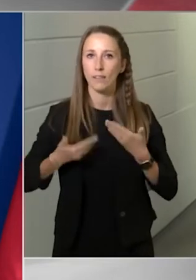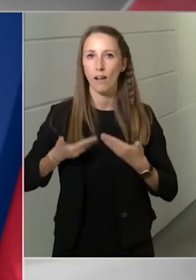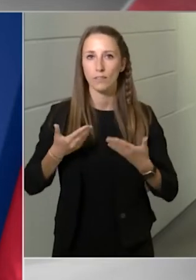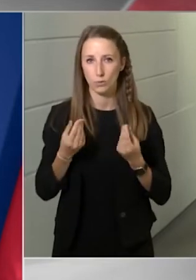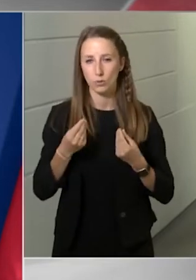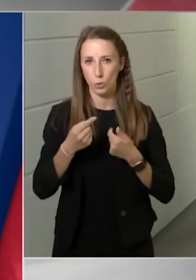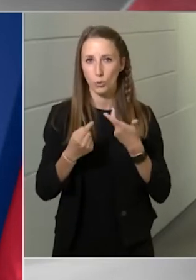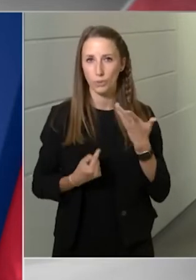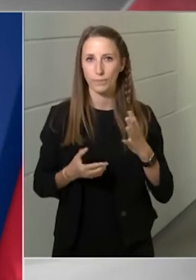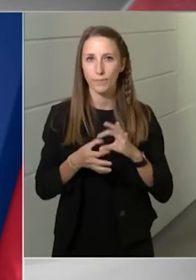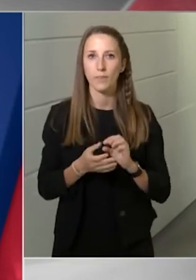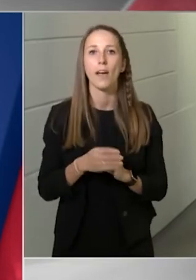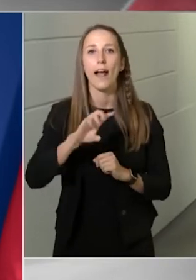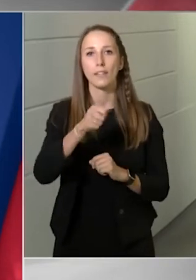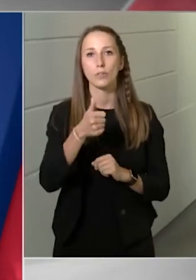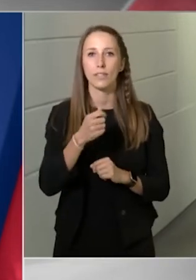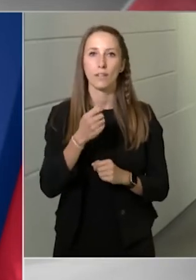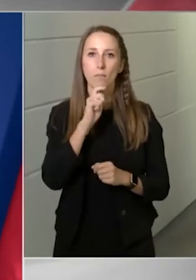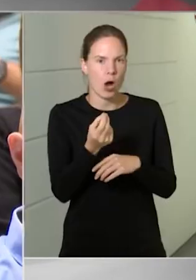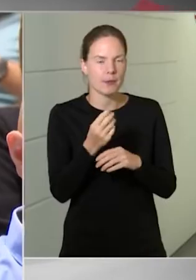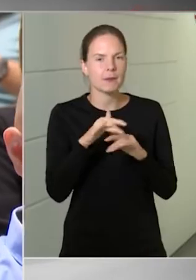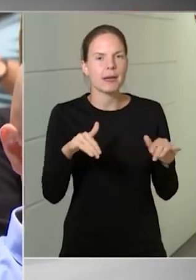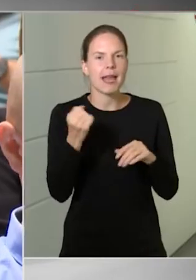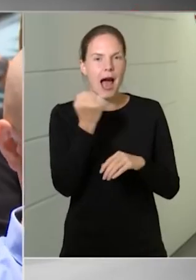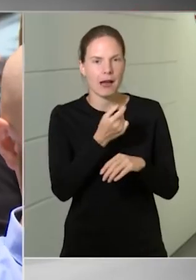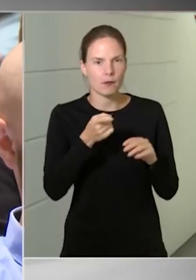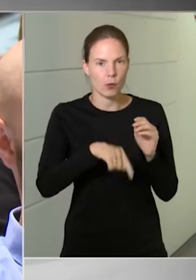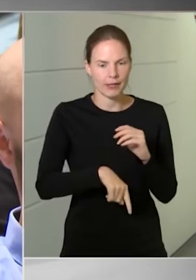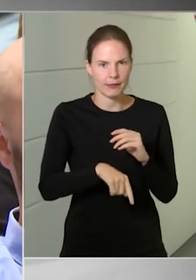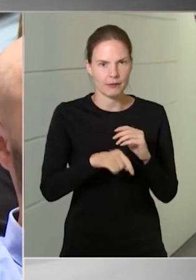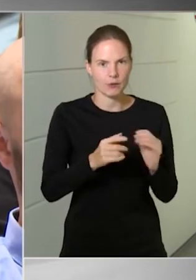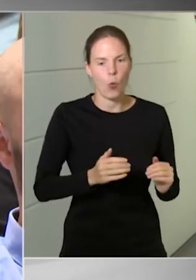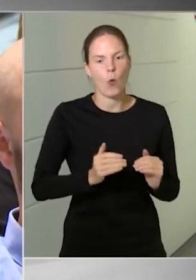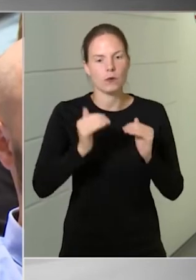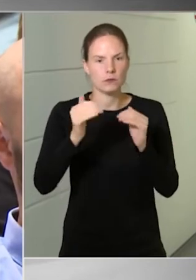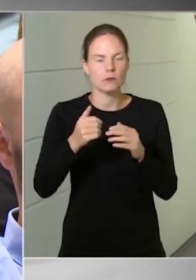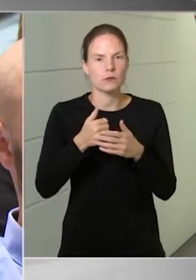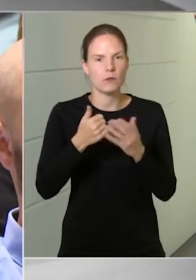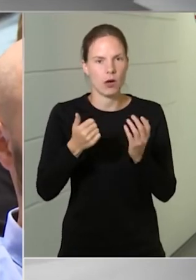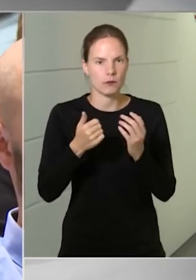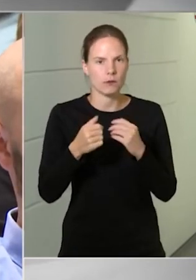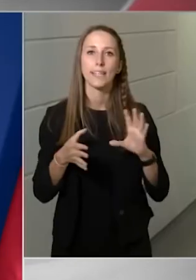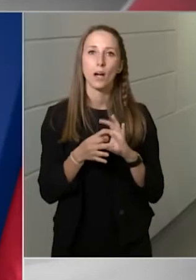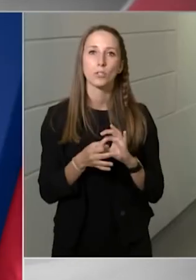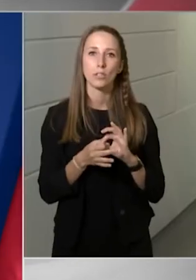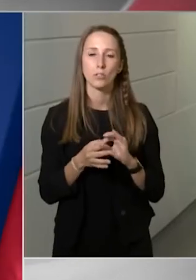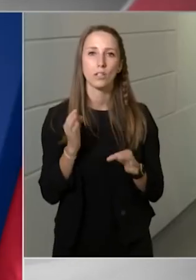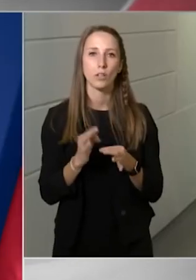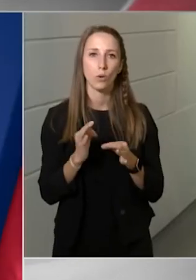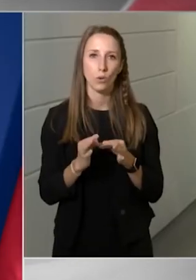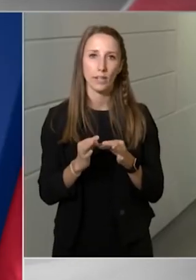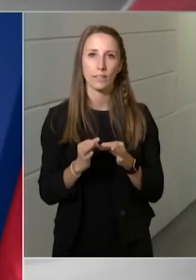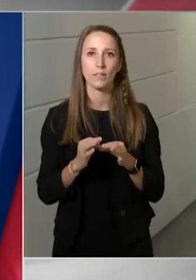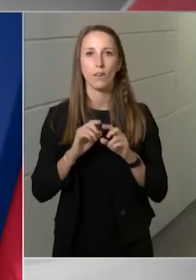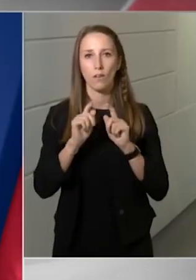elfogadta a bizottság álláspontját. Ennek megfelelően az EU közbeszerzéseknél és az állami megrendeléseknél is 15% alá